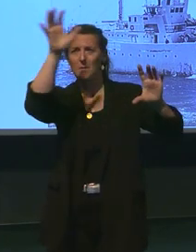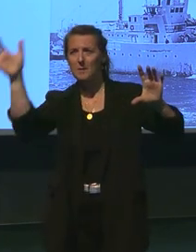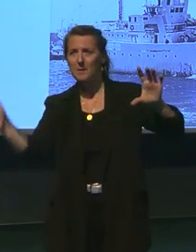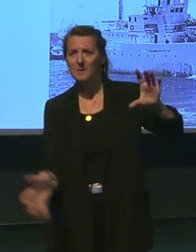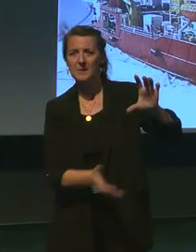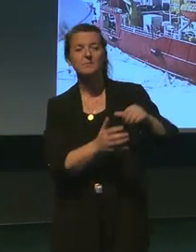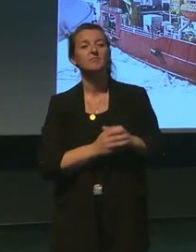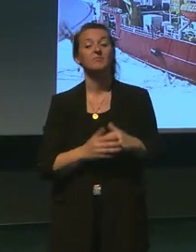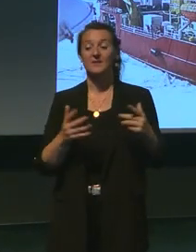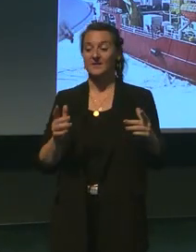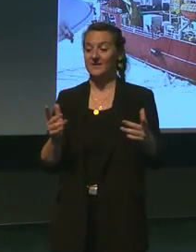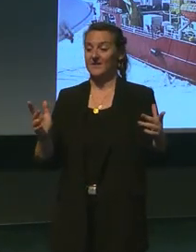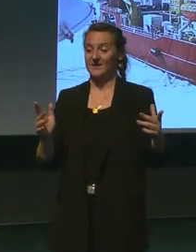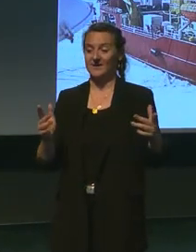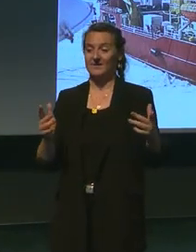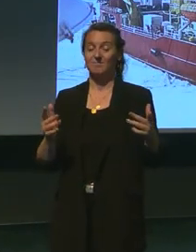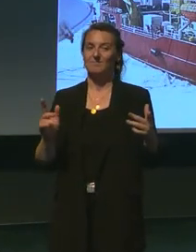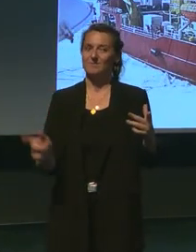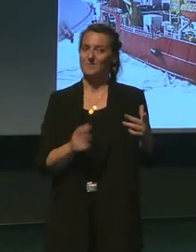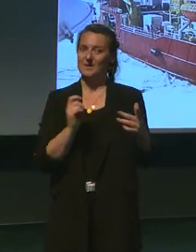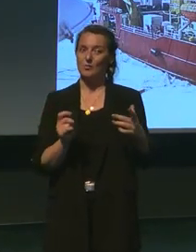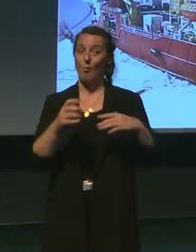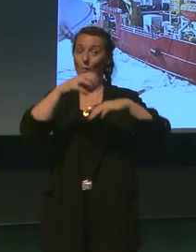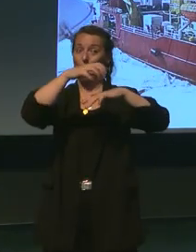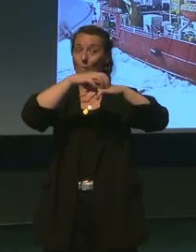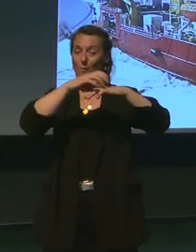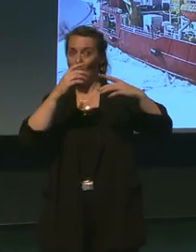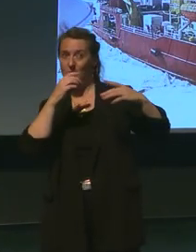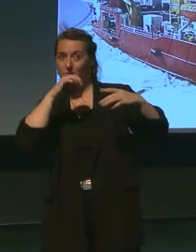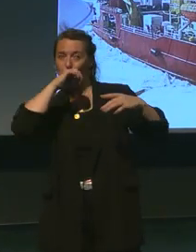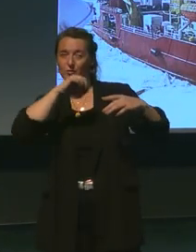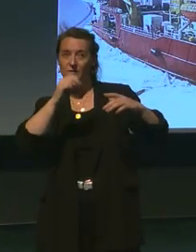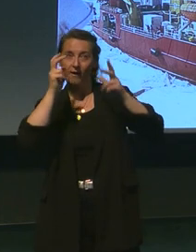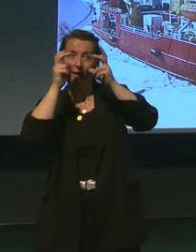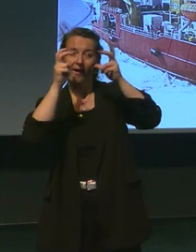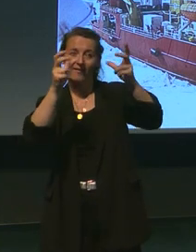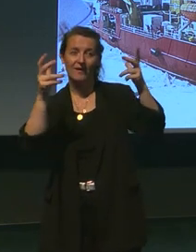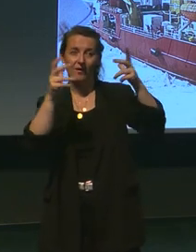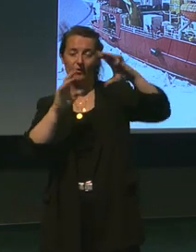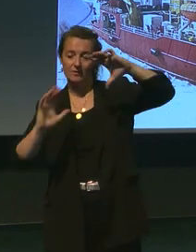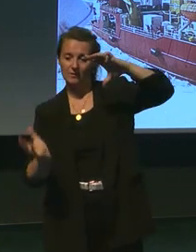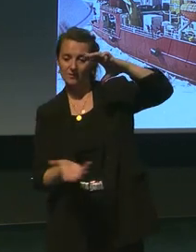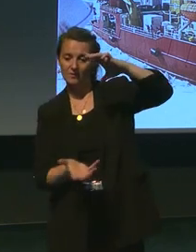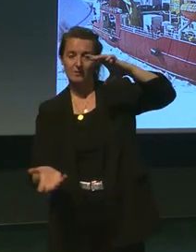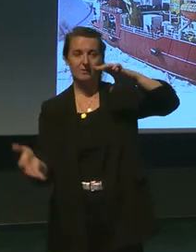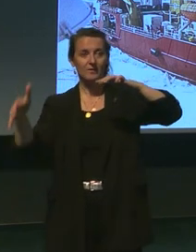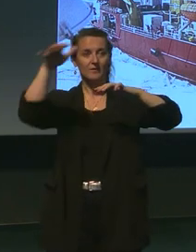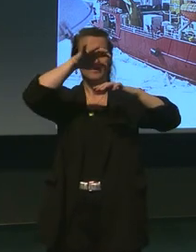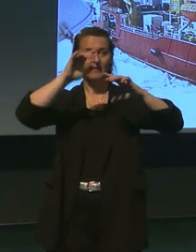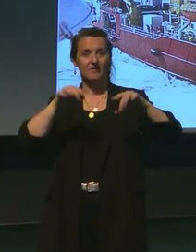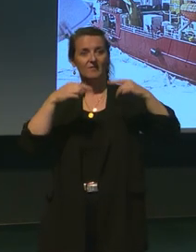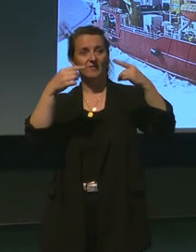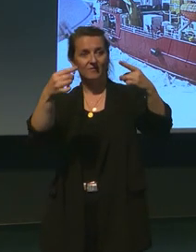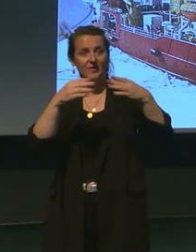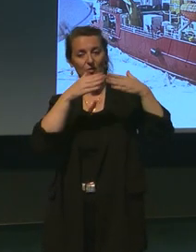Et bien sûr, j'ai un focus qui est polaire, c'est l'une de mes fascinations, l'océan Arctique au Spitzberg, et aussi, surtout, l'océan